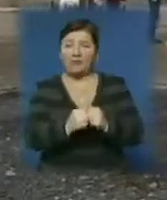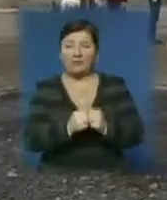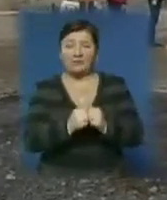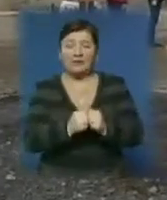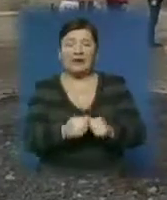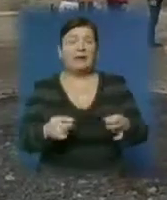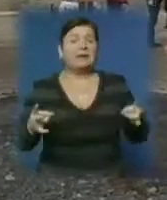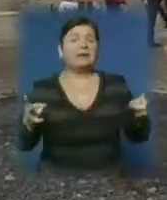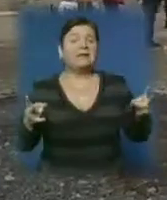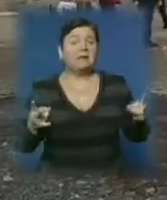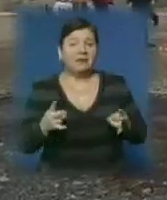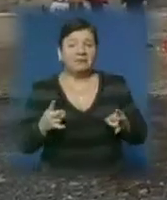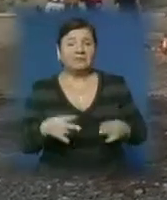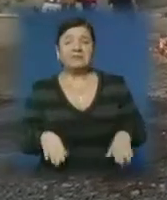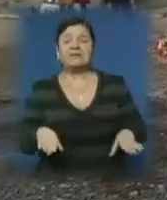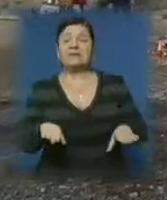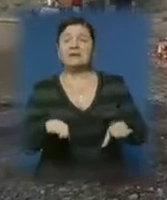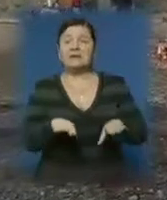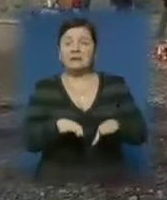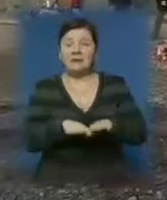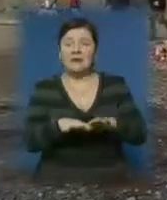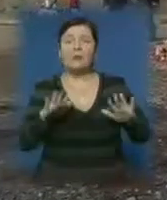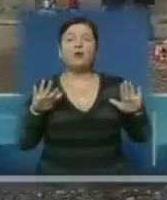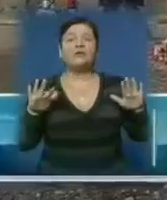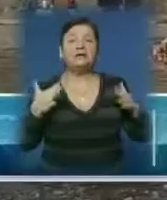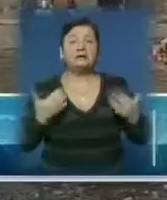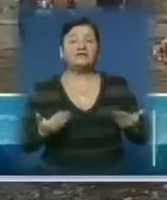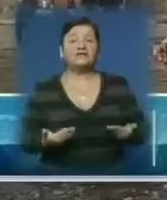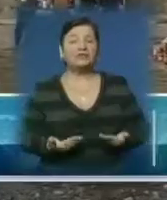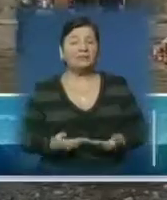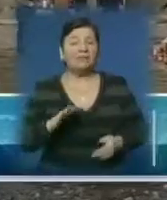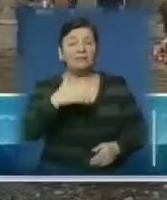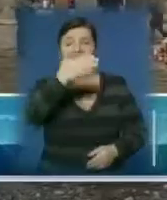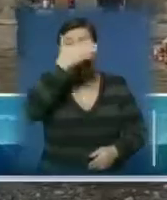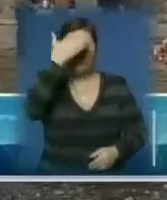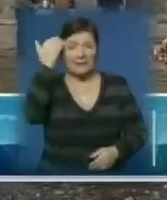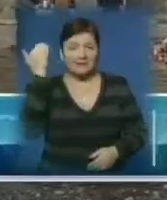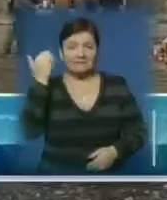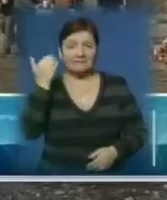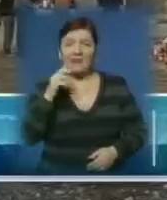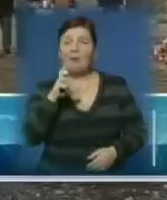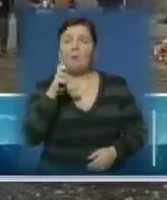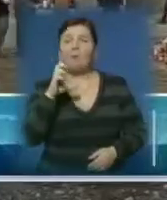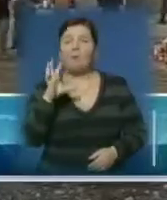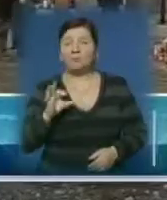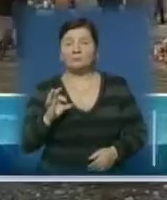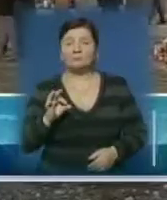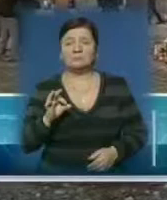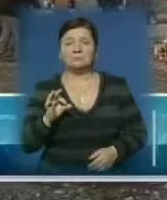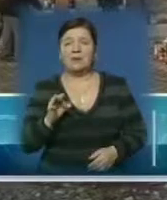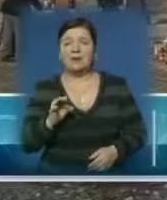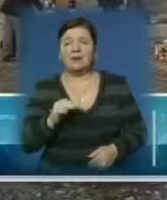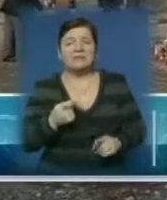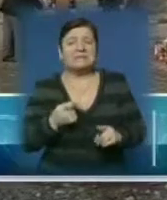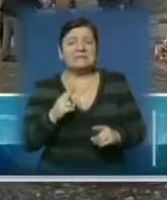такі події в житті не забувалися, бо це